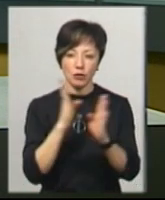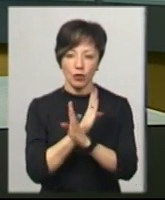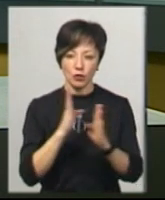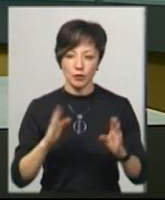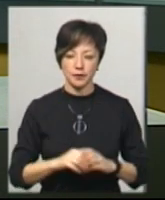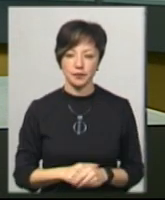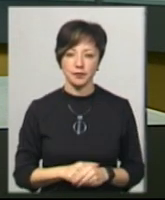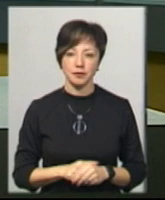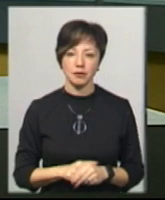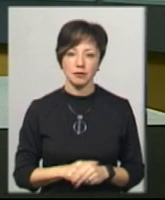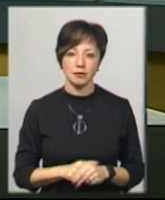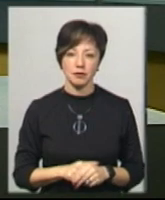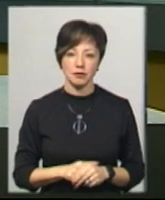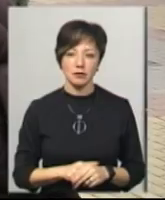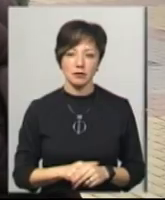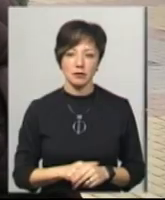Юлія Грабар.